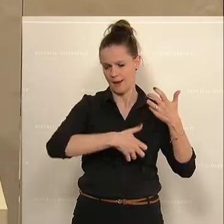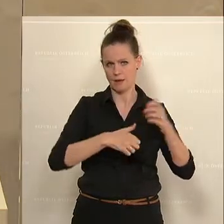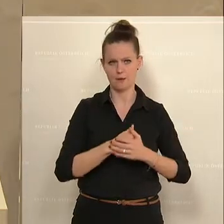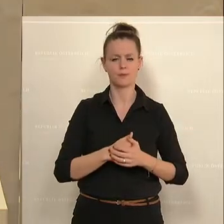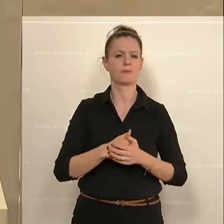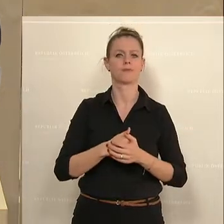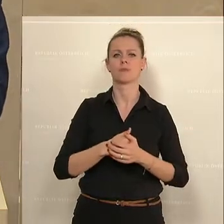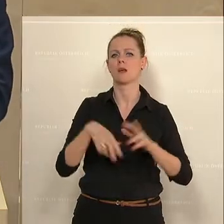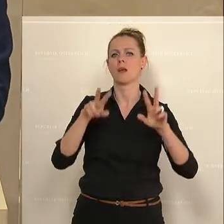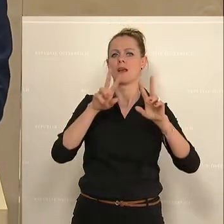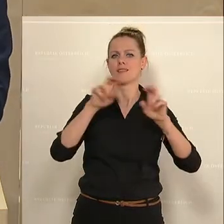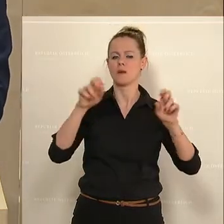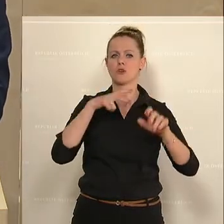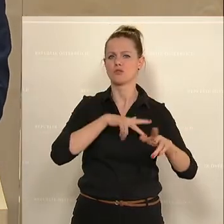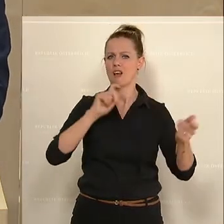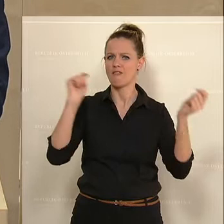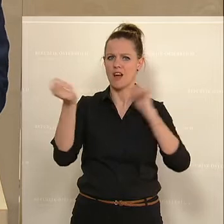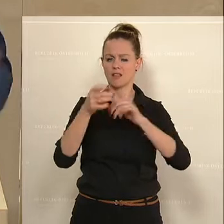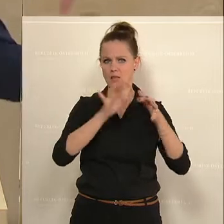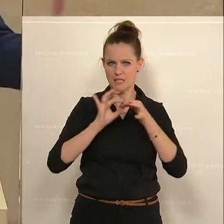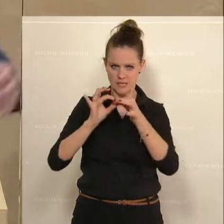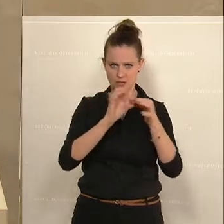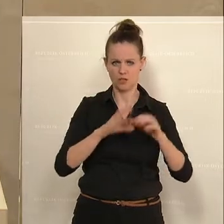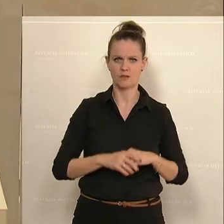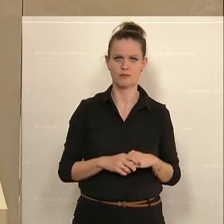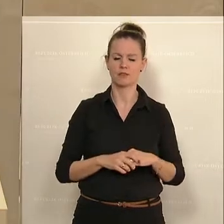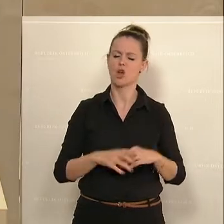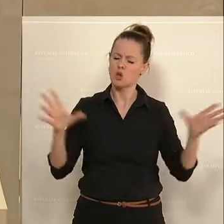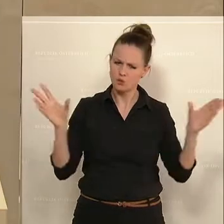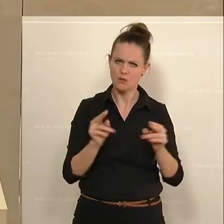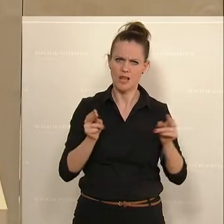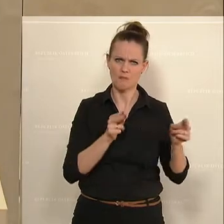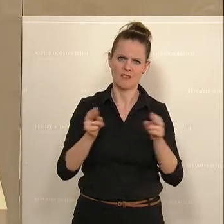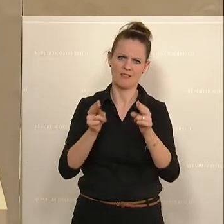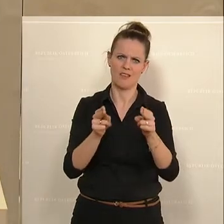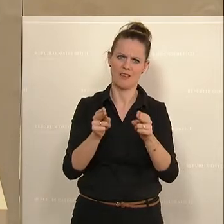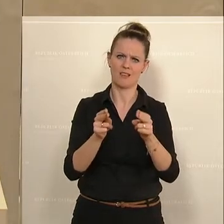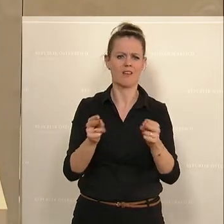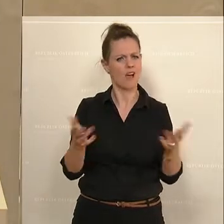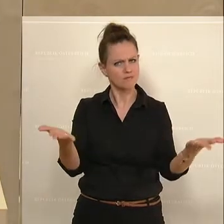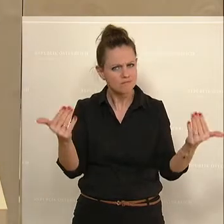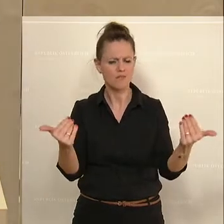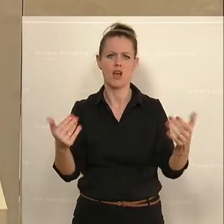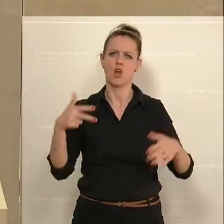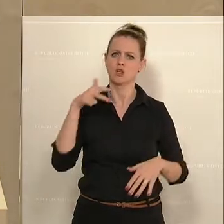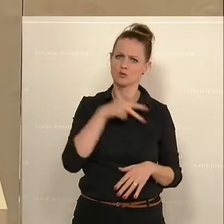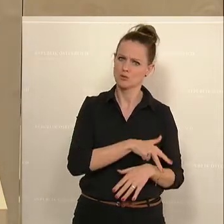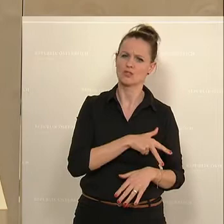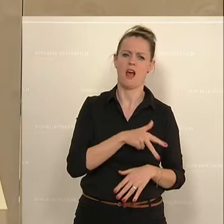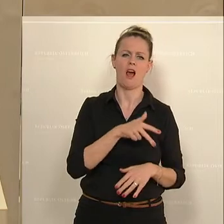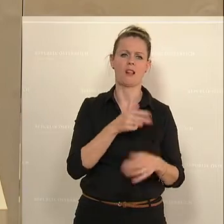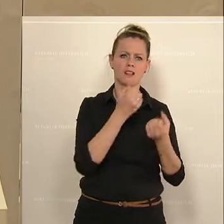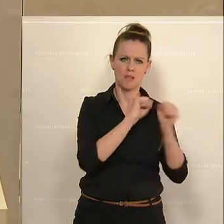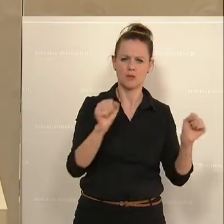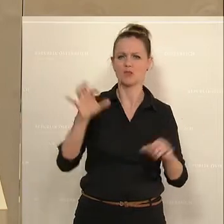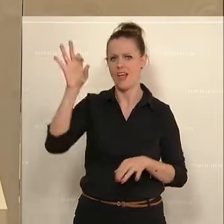Thema des sozialen Wandels, der Gesellschaft. Gehen wir den Weg gemeinsam. Wir strecken beide Hände aus zur Sozialdemokratie, zu